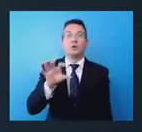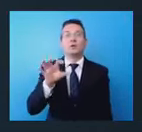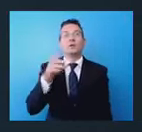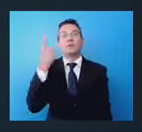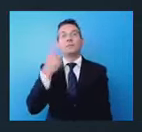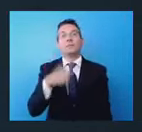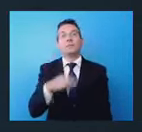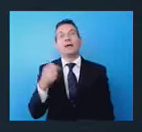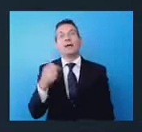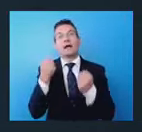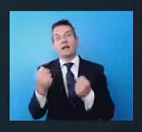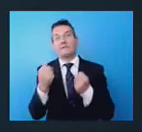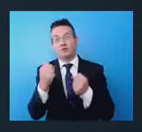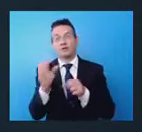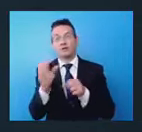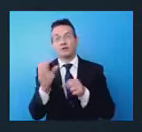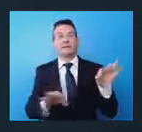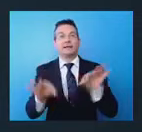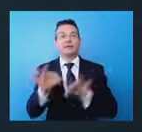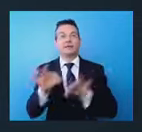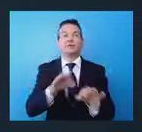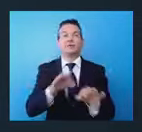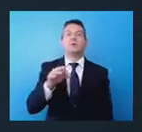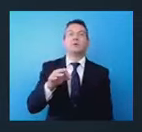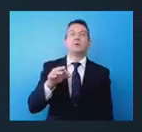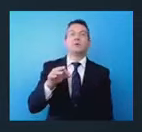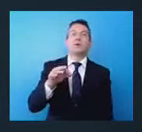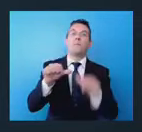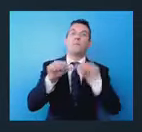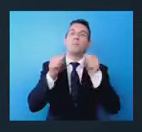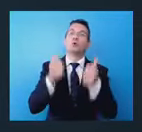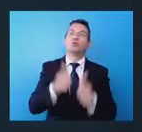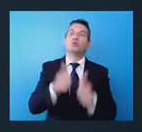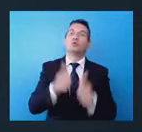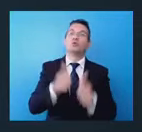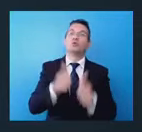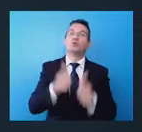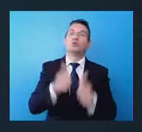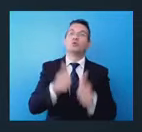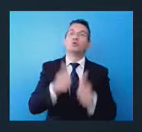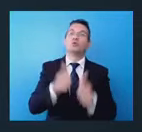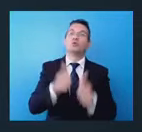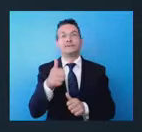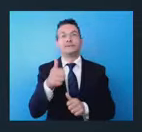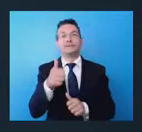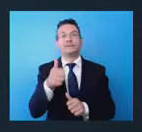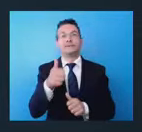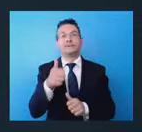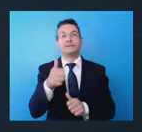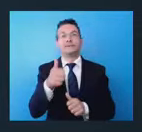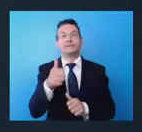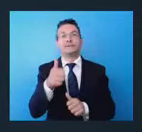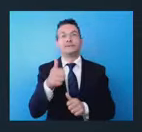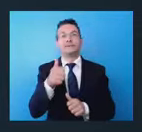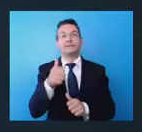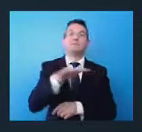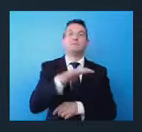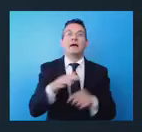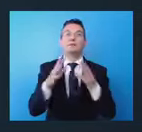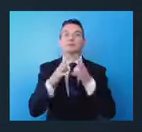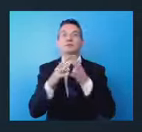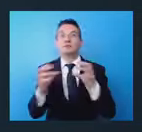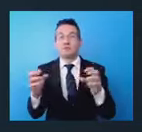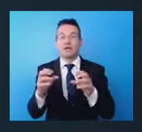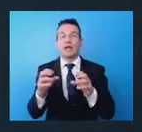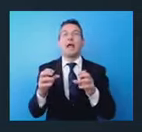strategicamente il modello di ottimizzazione e gestione degli spazi industriali, sia sulle aree costiere,